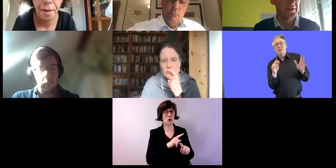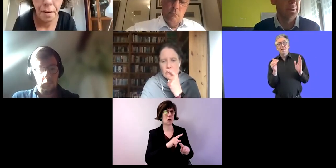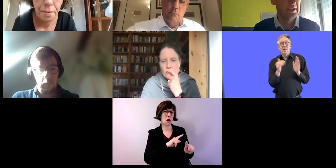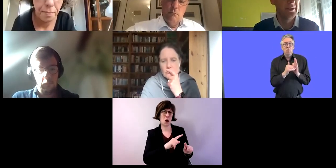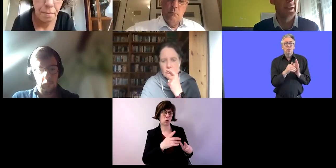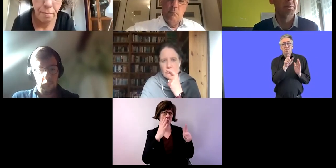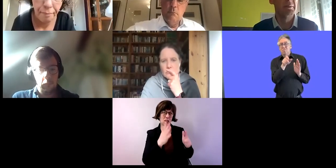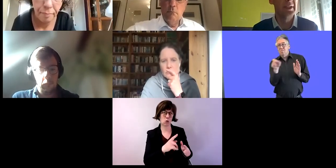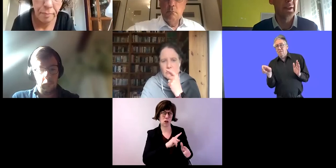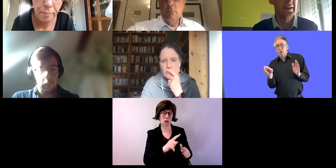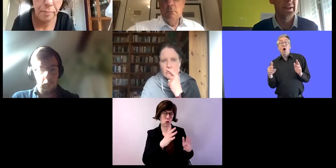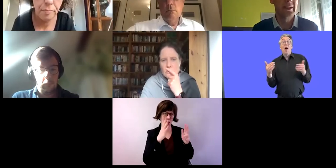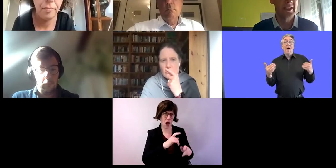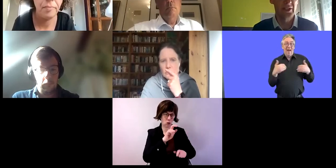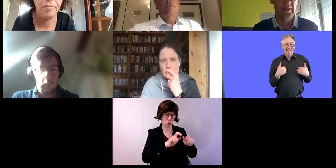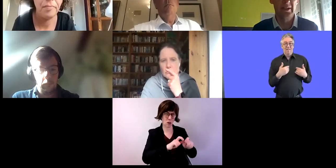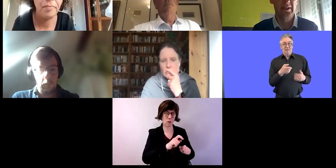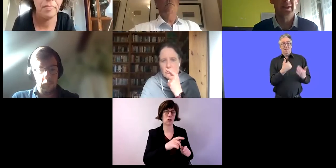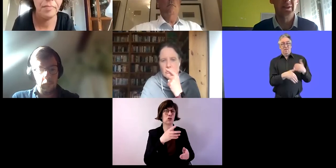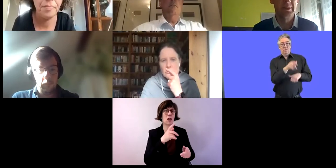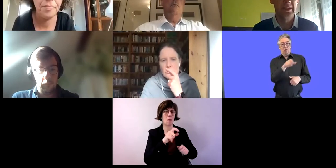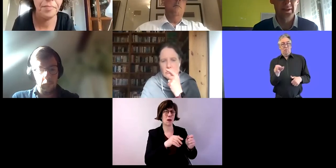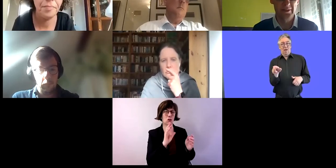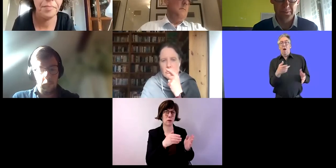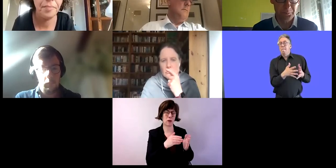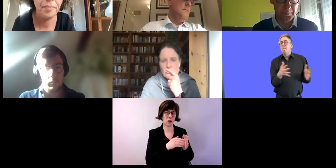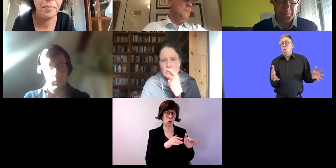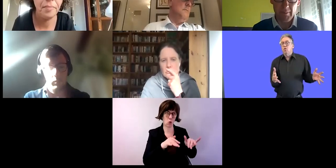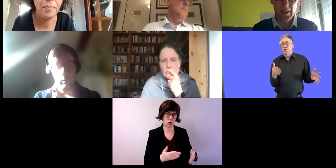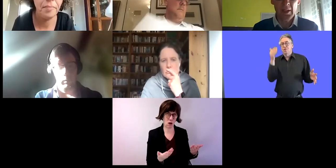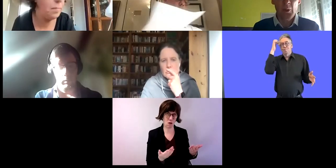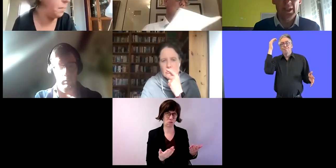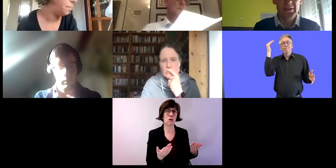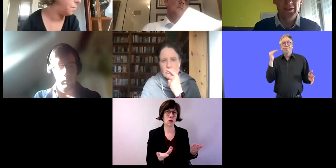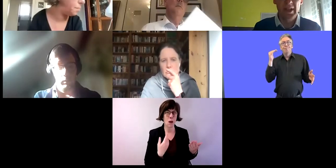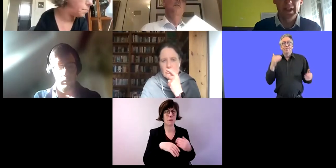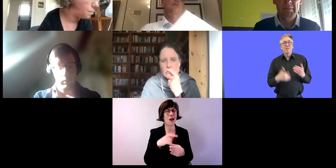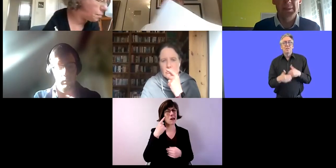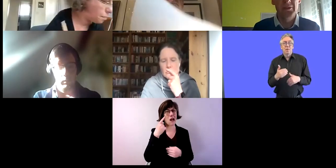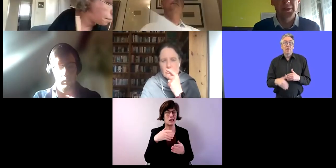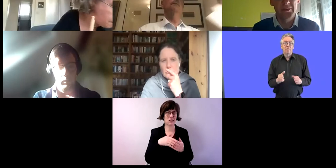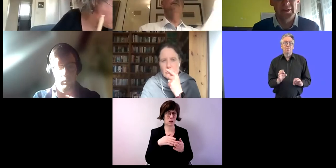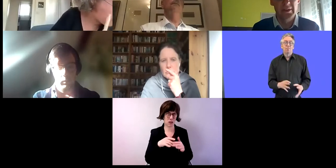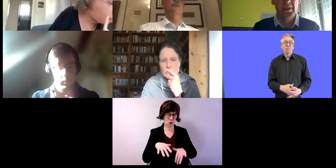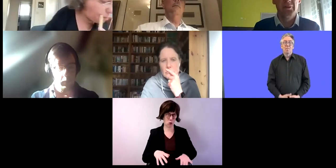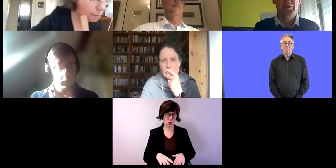Menschen sind Menschen mit Behinderungen, hauptsächlich mit geistigen Behinderungen.